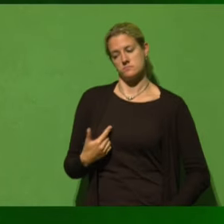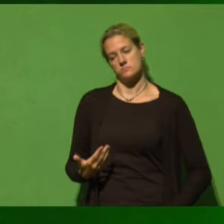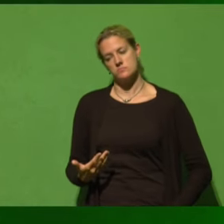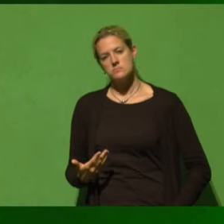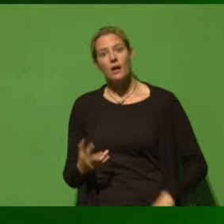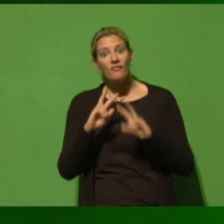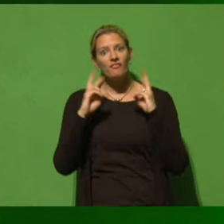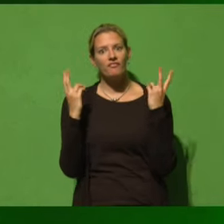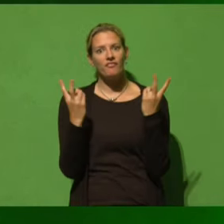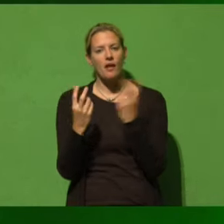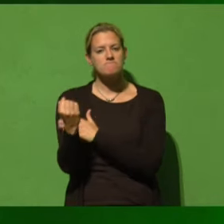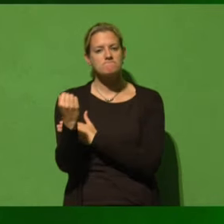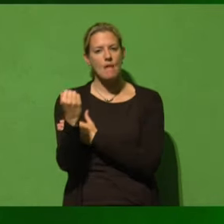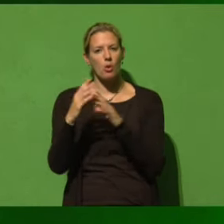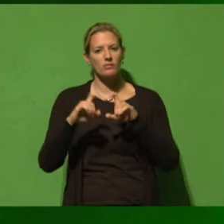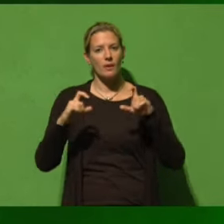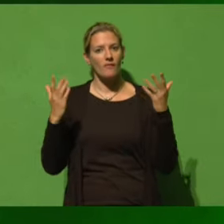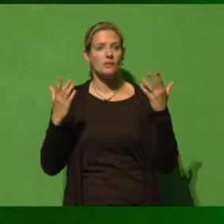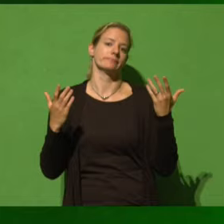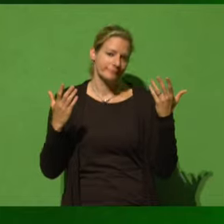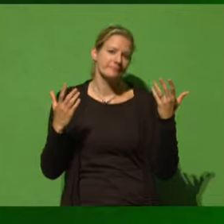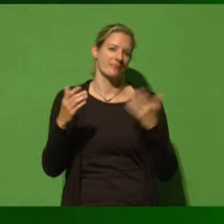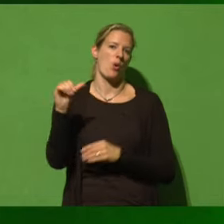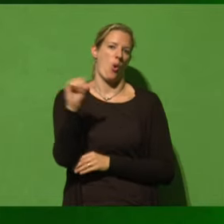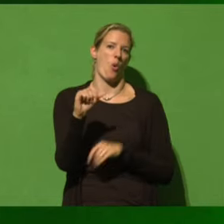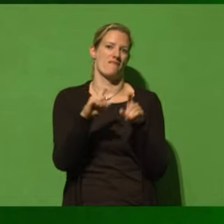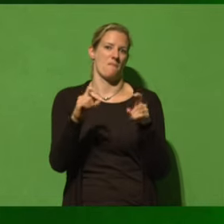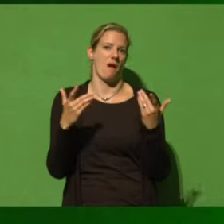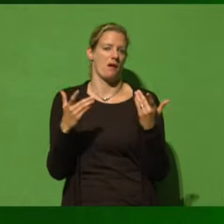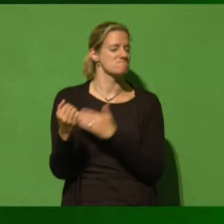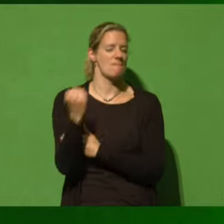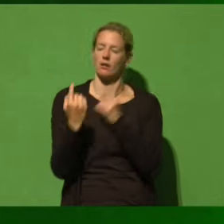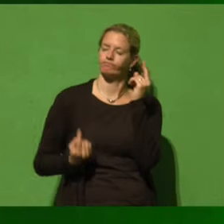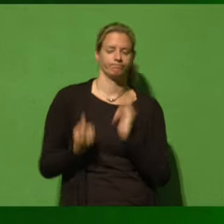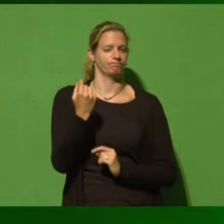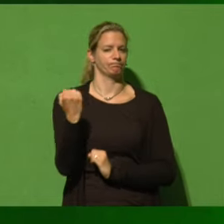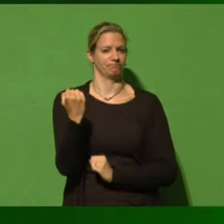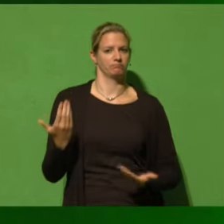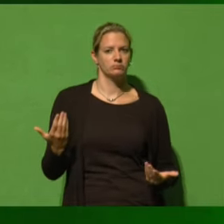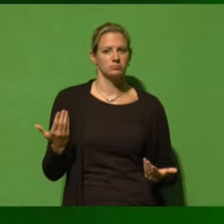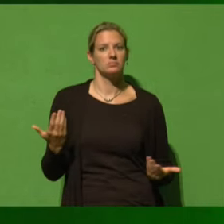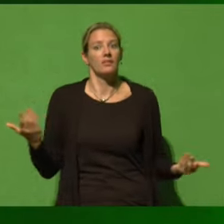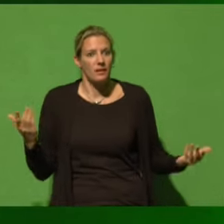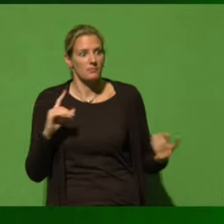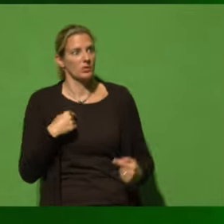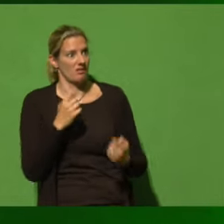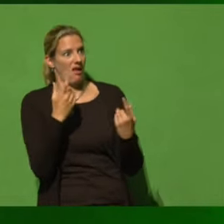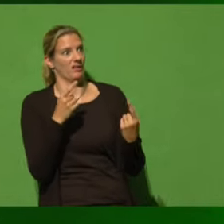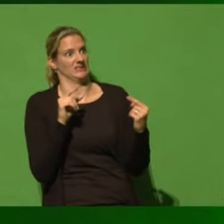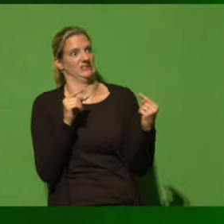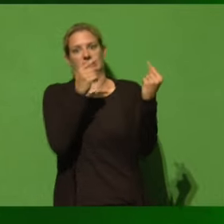mächtigsten und größten Konzerne sind die Erdölkonzerne. Und was haben wir vor? Wenn wir Klimaschutz ernst meinen, was wollen wir dann mit dem